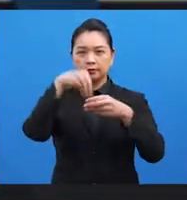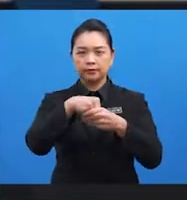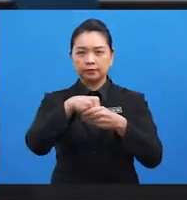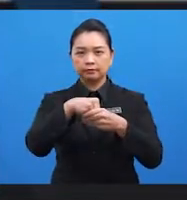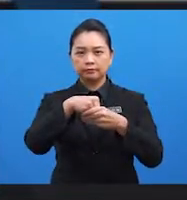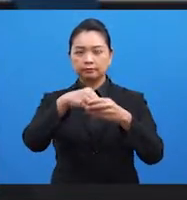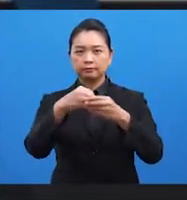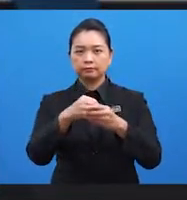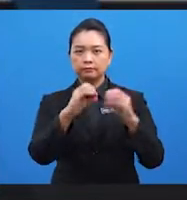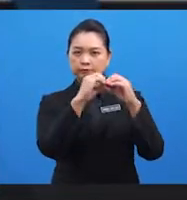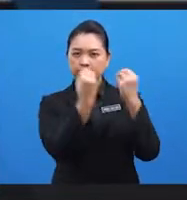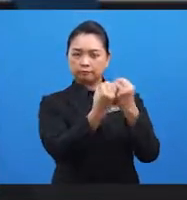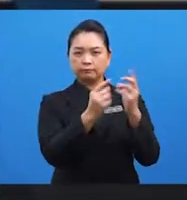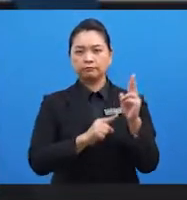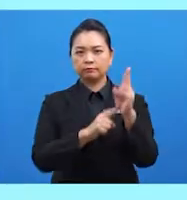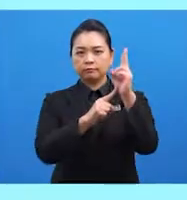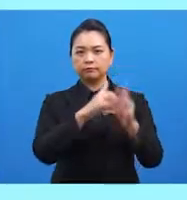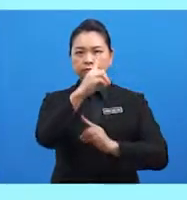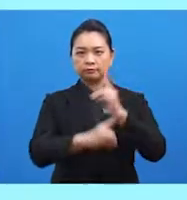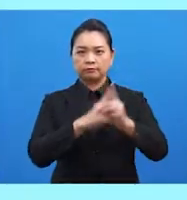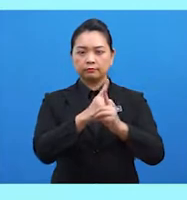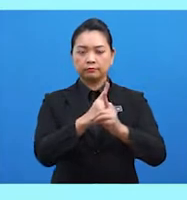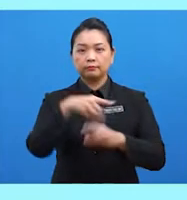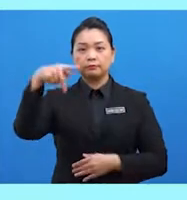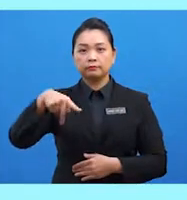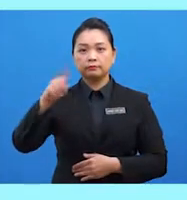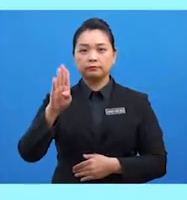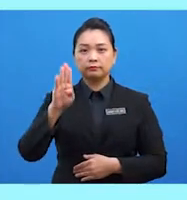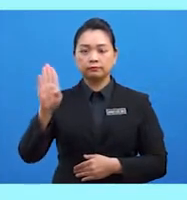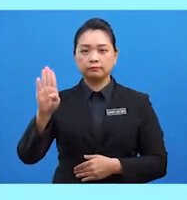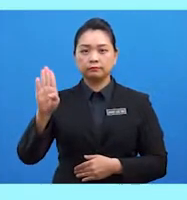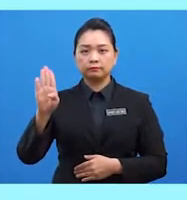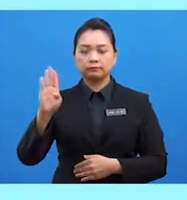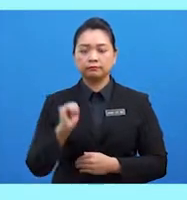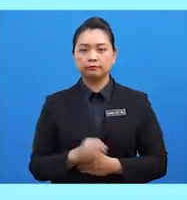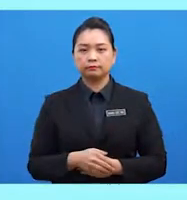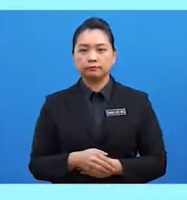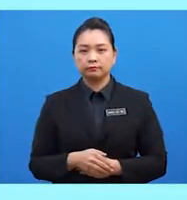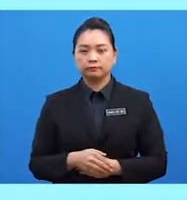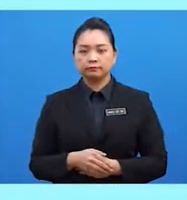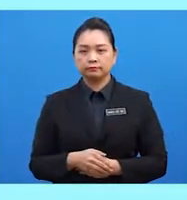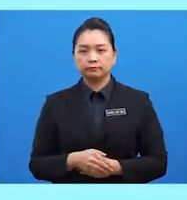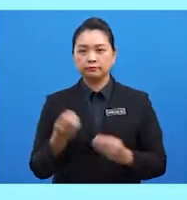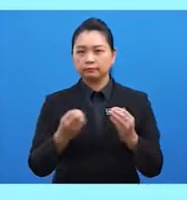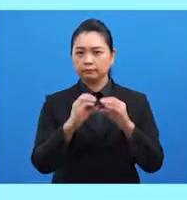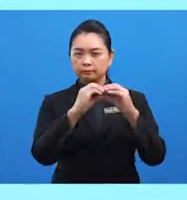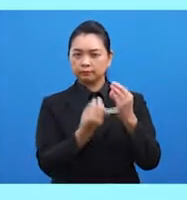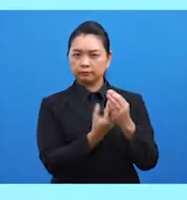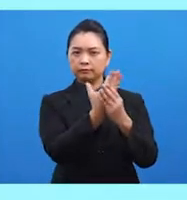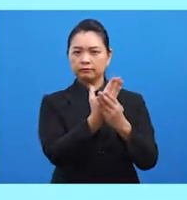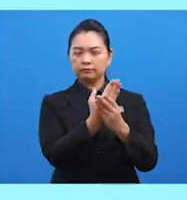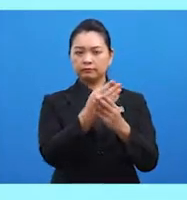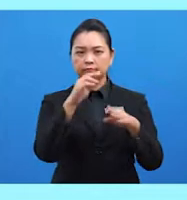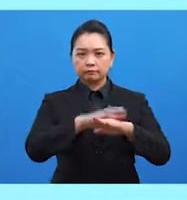Pertubuhan Utama Dunia. Pertubuhan Bangsa-Bangsa Bersatu PBB ditubuhkan atas usaha